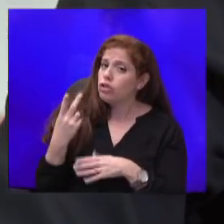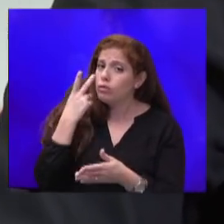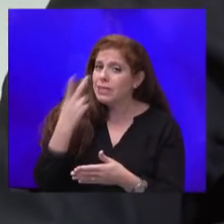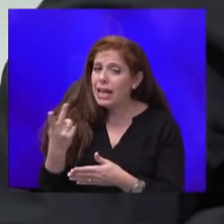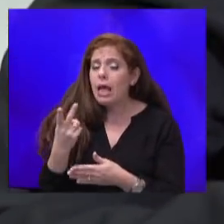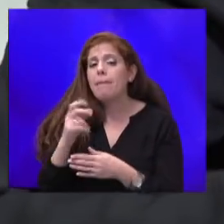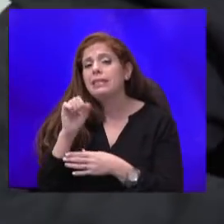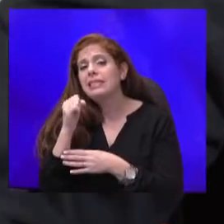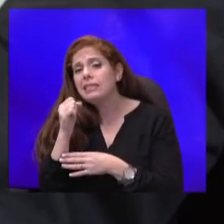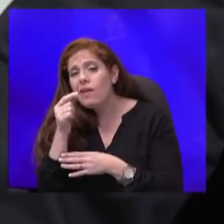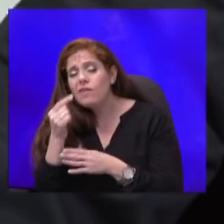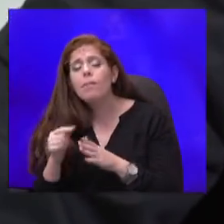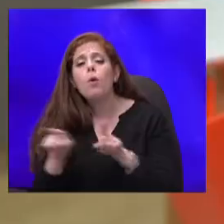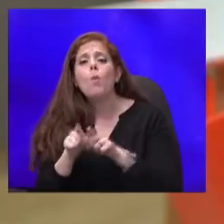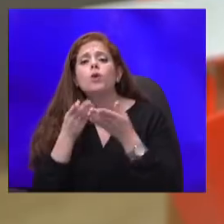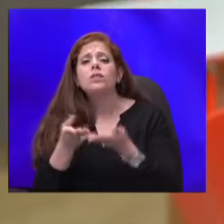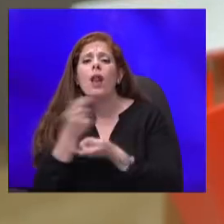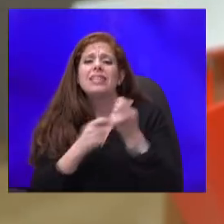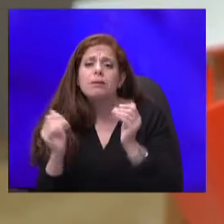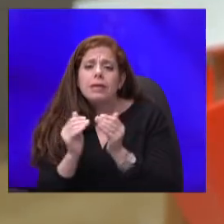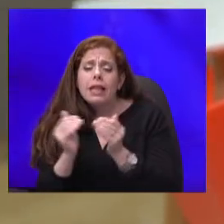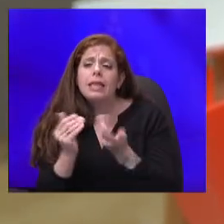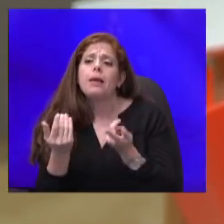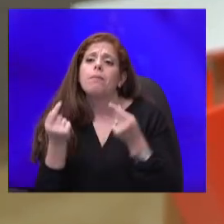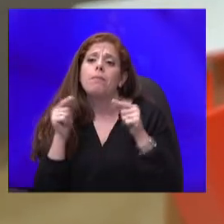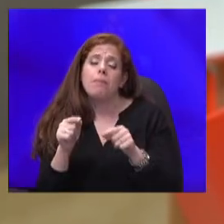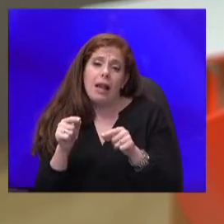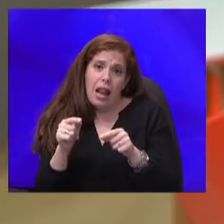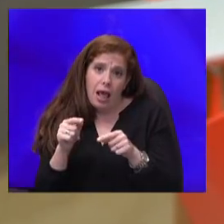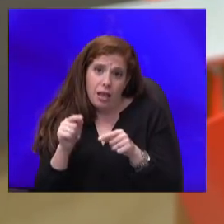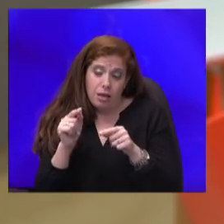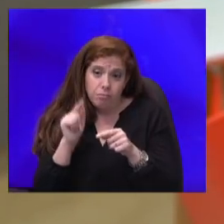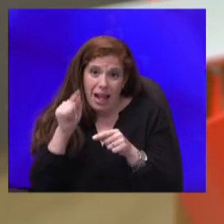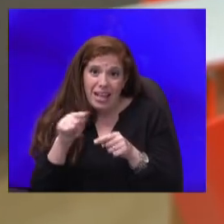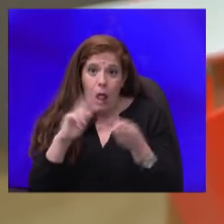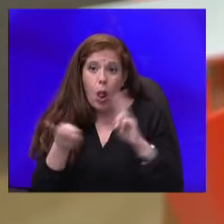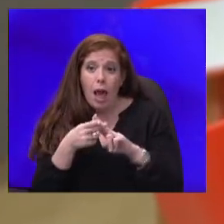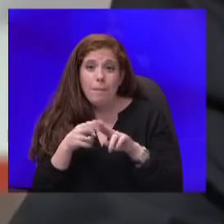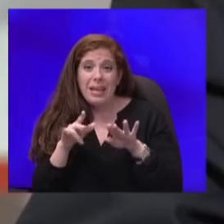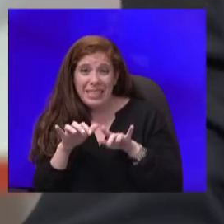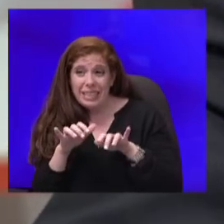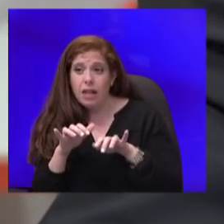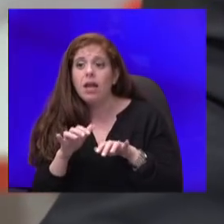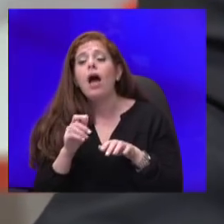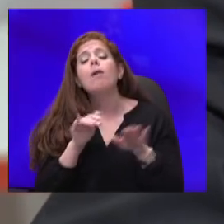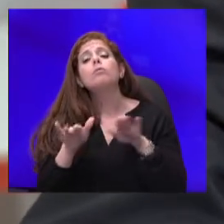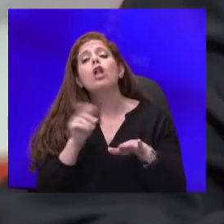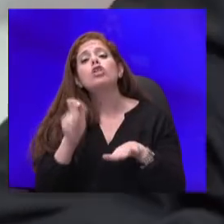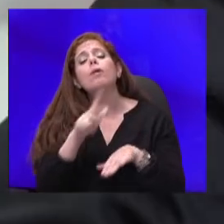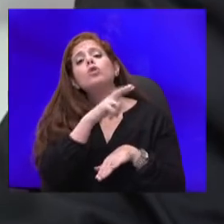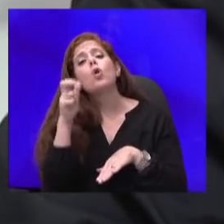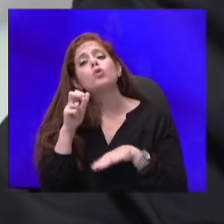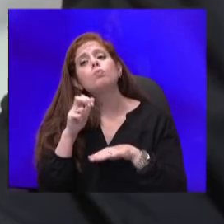לעסקים קטנים להגיע לעולם הדיגיטלי, הממשלה שמה 300 מיליון שקל, זה הכל, וגם מתוך זה